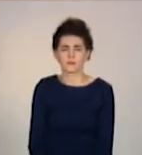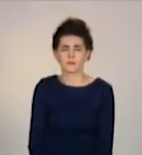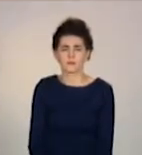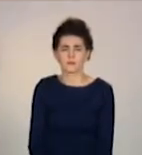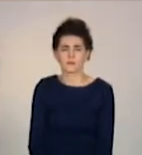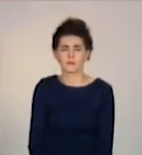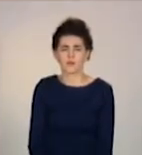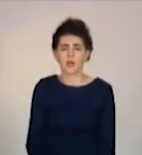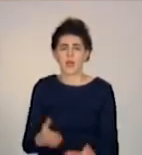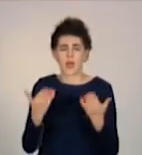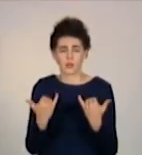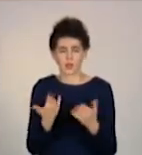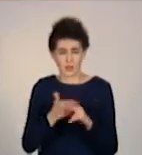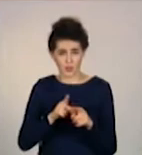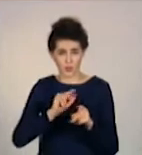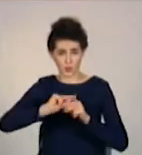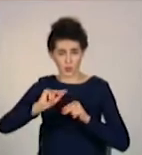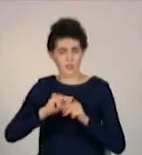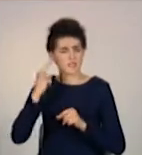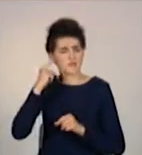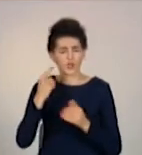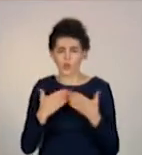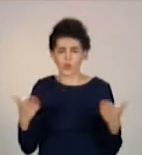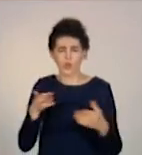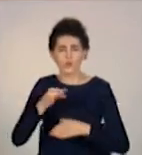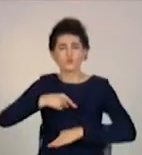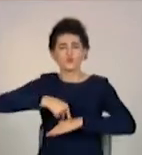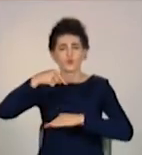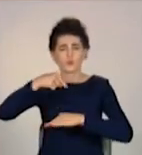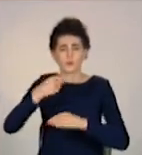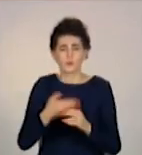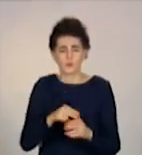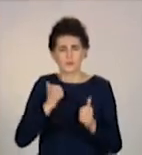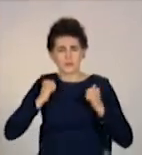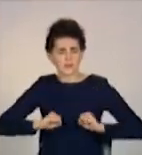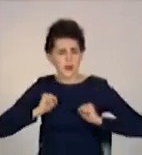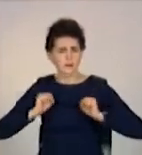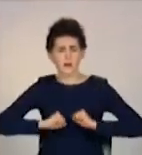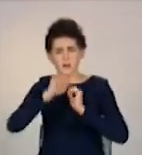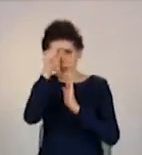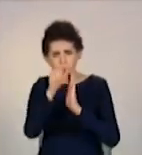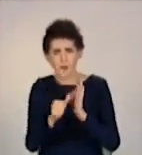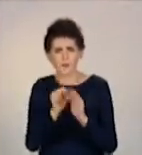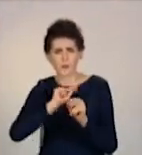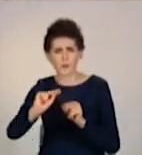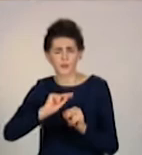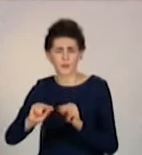За цією методикою звуки не чують, а відчувають. Місяці старанних занять дають надію на те, що ця дитина